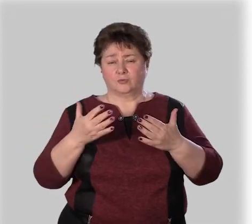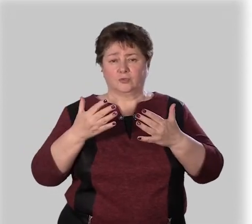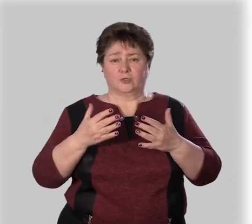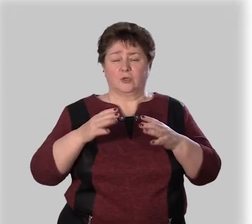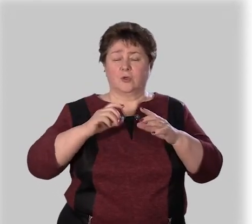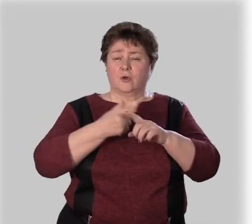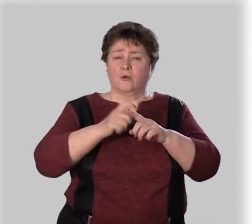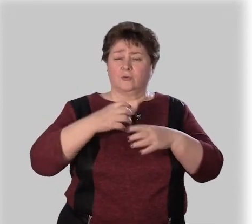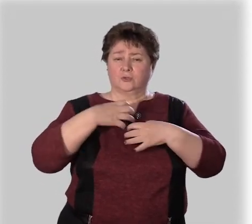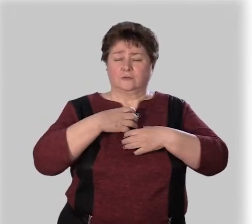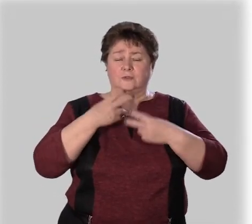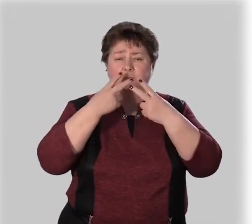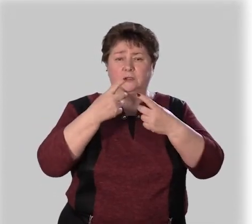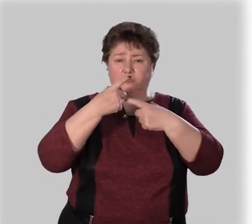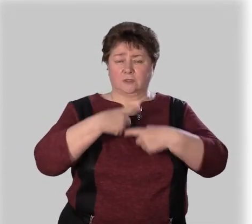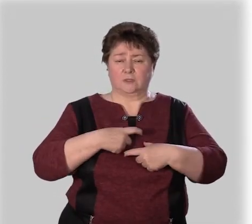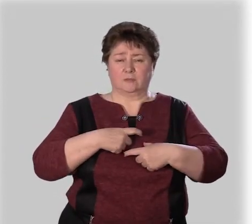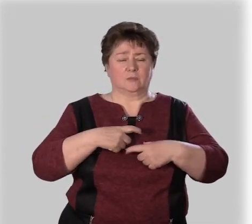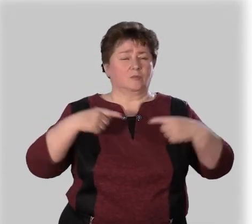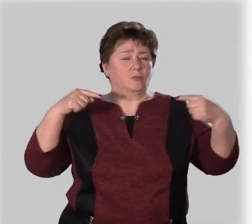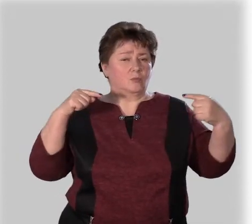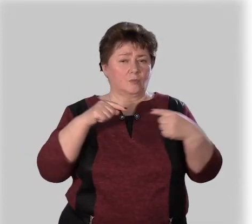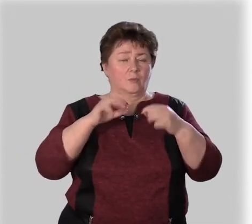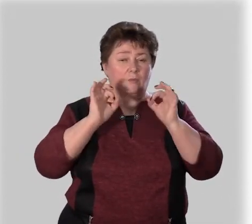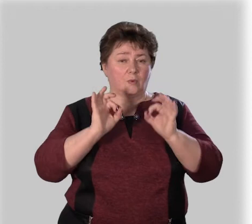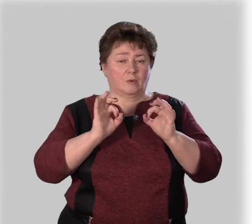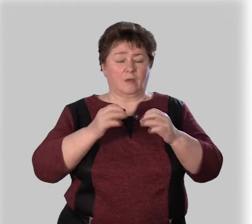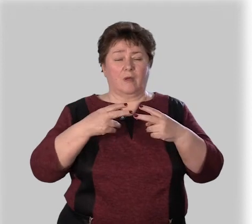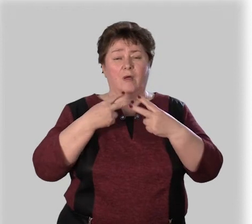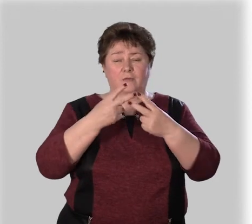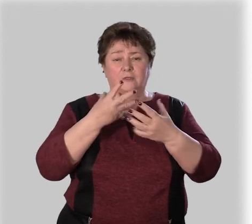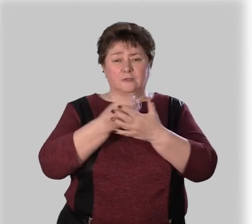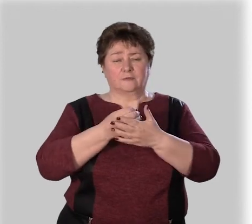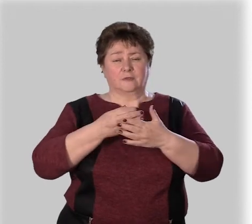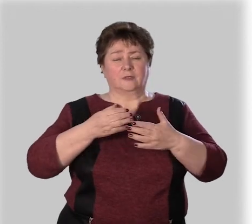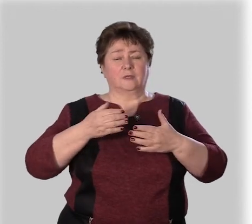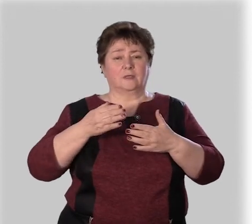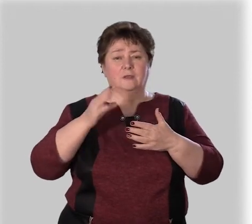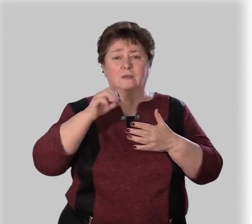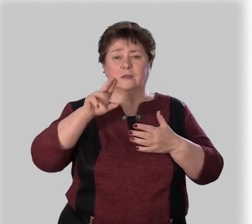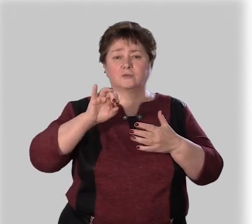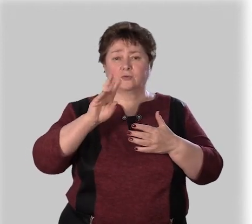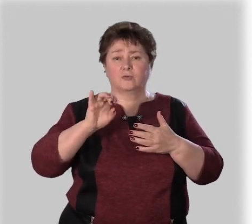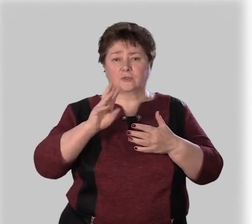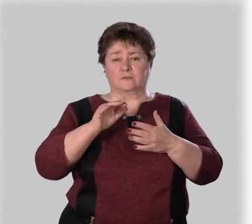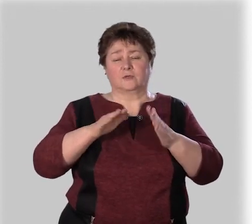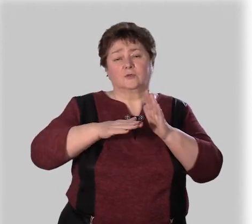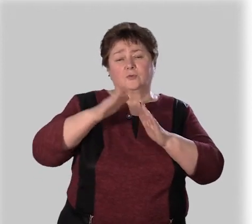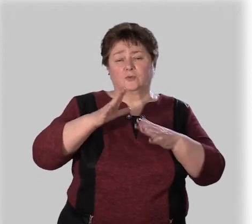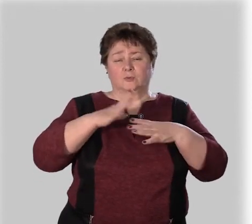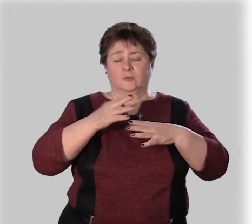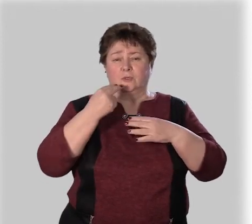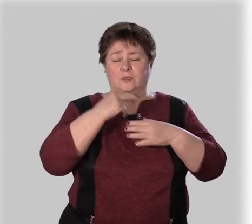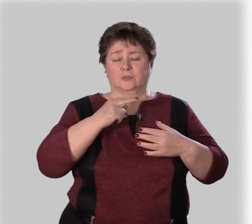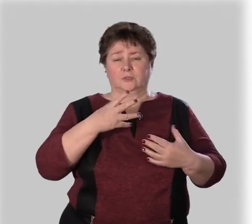другом случае очень важно смотреть на себя объективно, видеть свои достоинства, чтобы совершенствовать